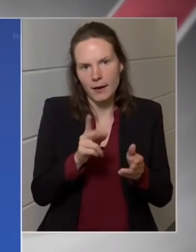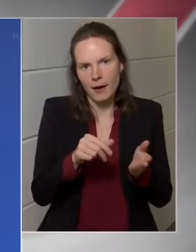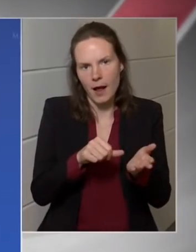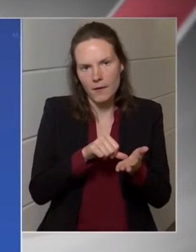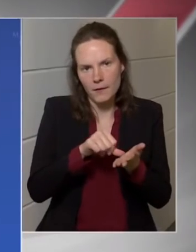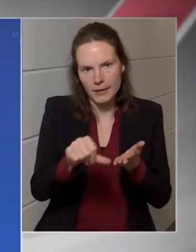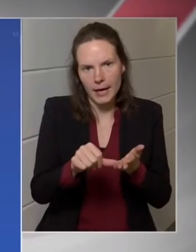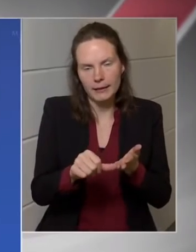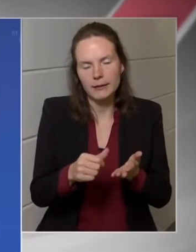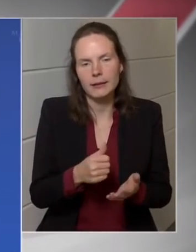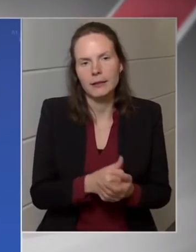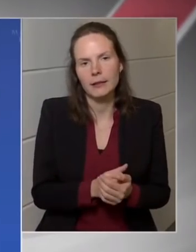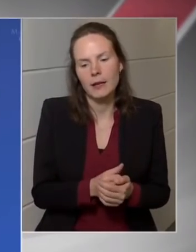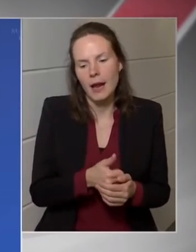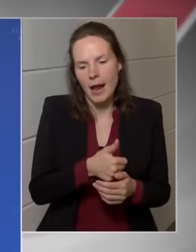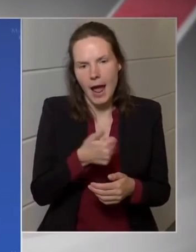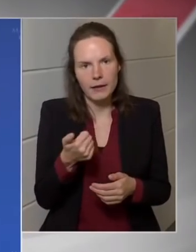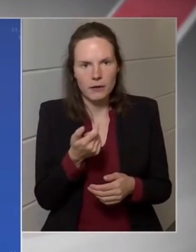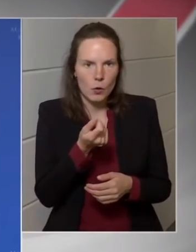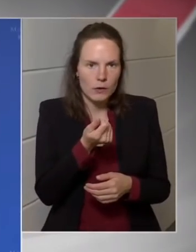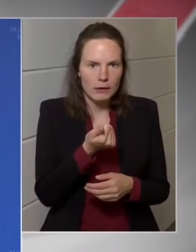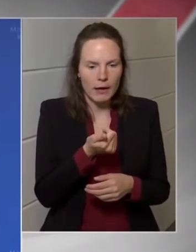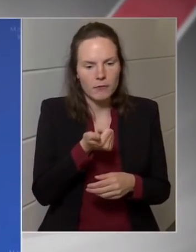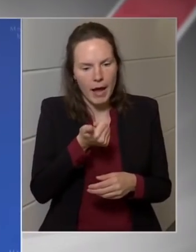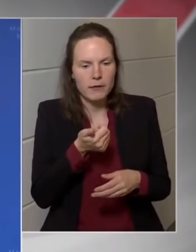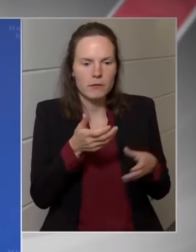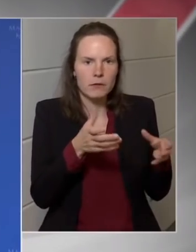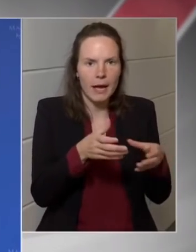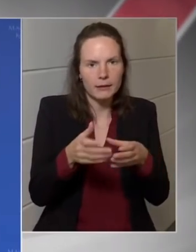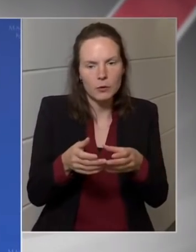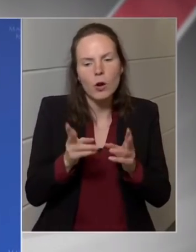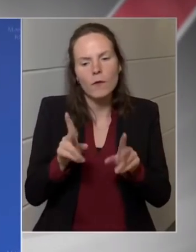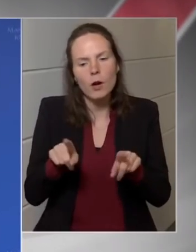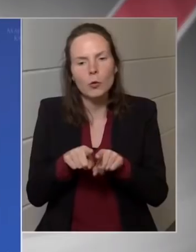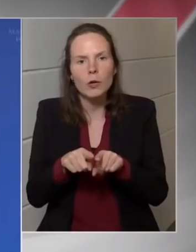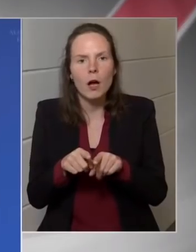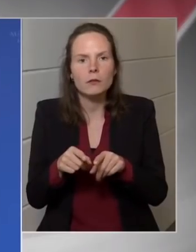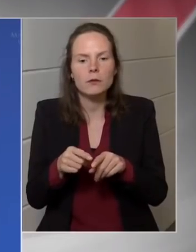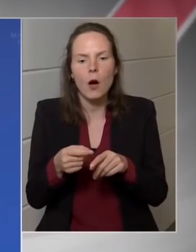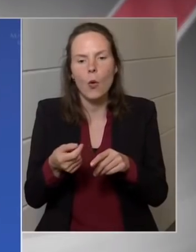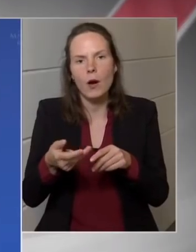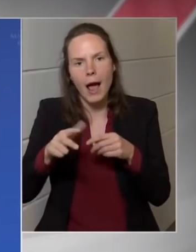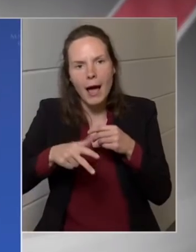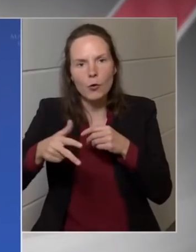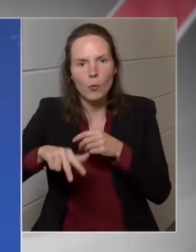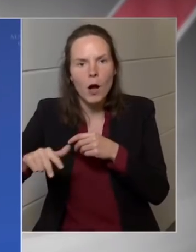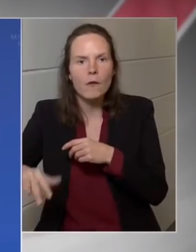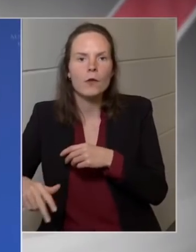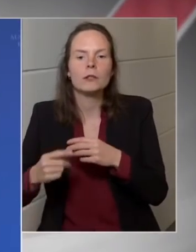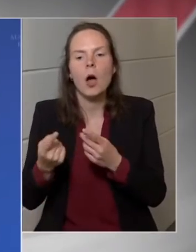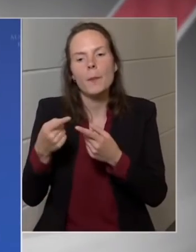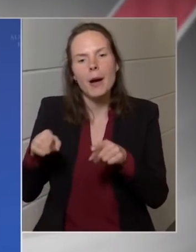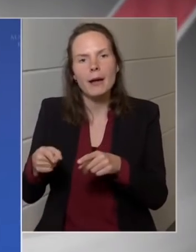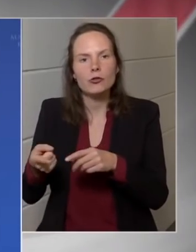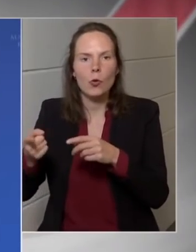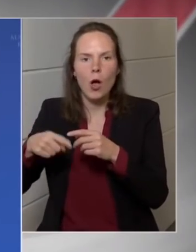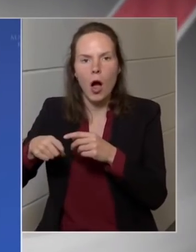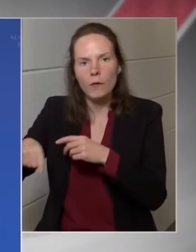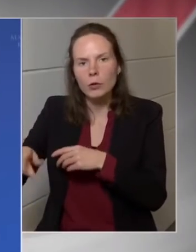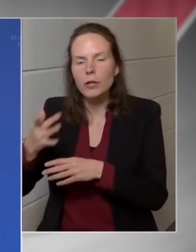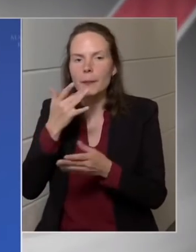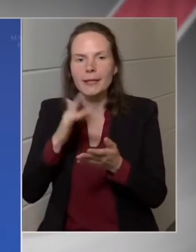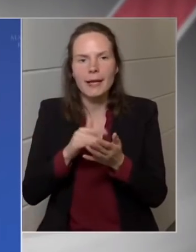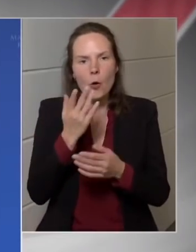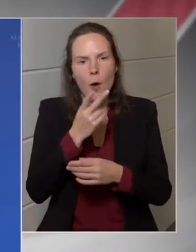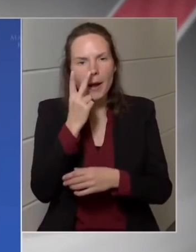különadót egyes szektorokba. Valahol ez negyedéves, de van olyan, ami a havi rendszeressége. Rendszeressége, például ha így nézzük